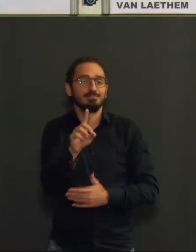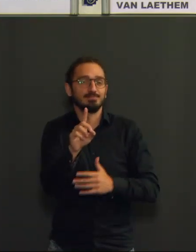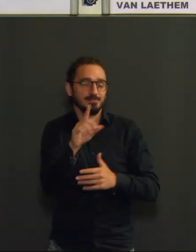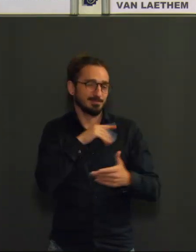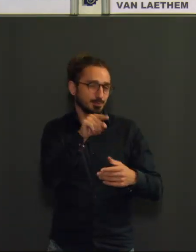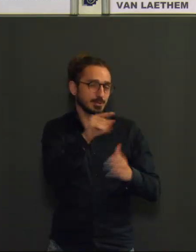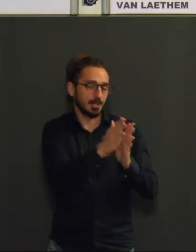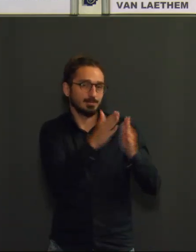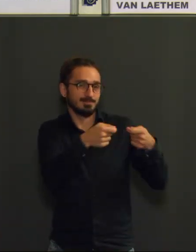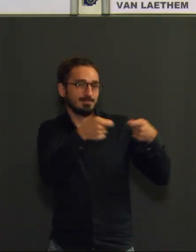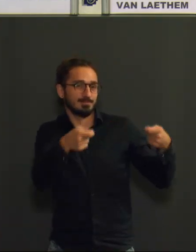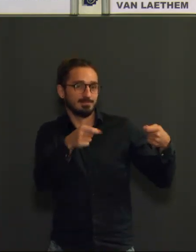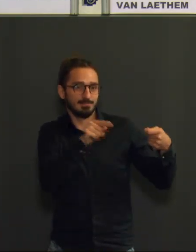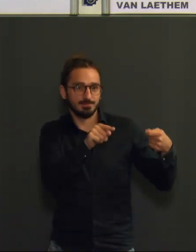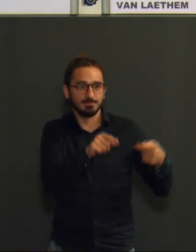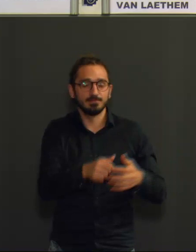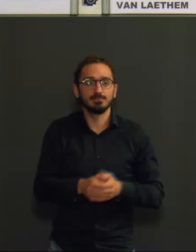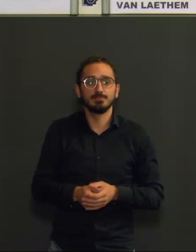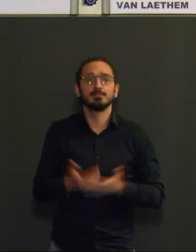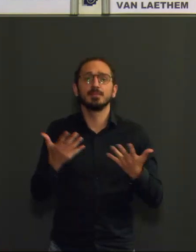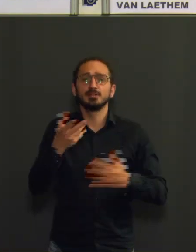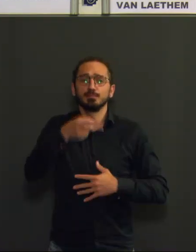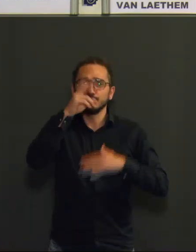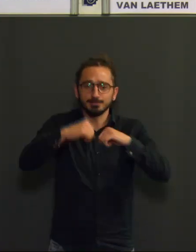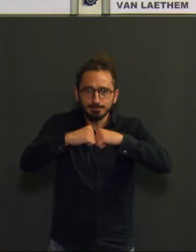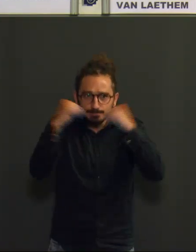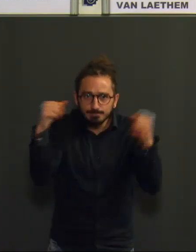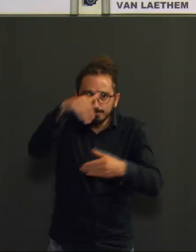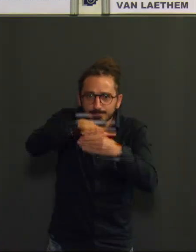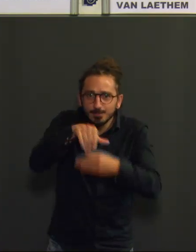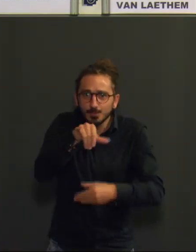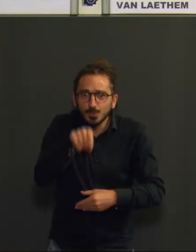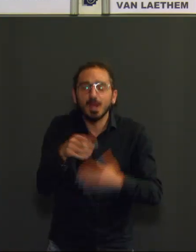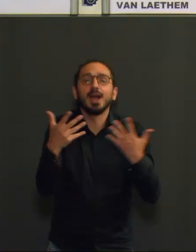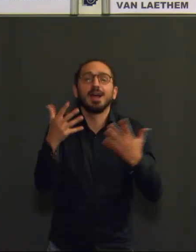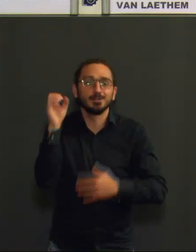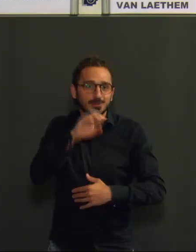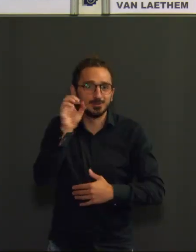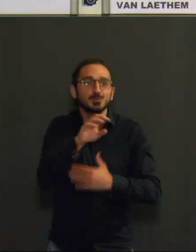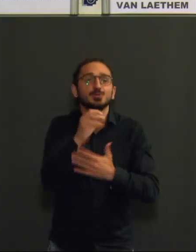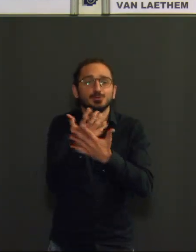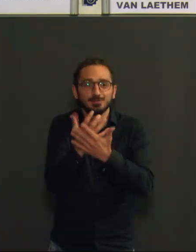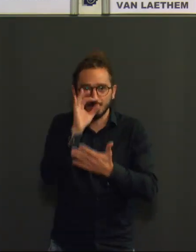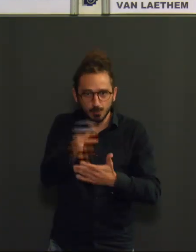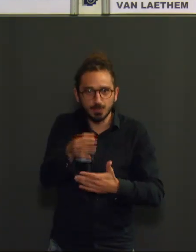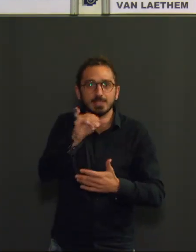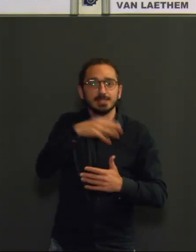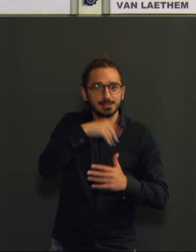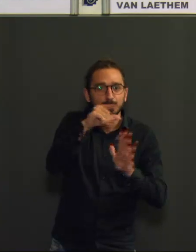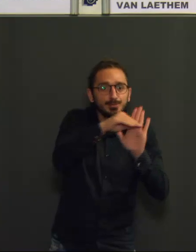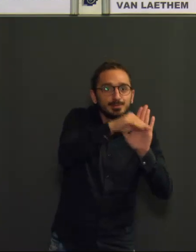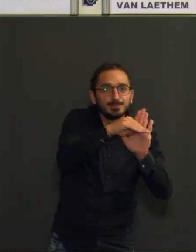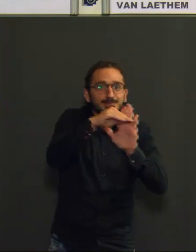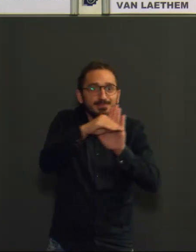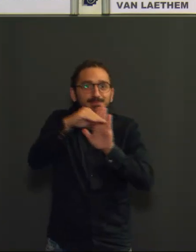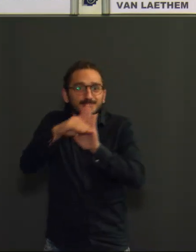on se rend compte qu'on est effectivement toujours dans une tendance à la baisse. On peut s'attendre donc à ce